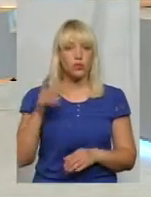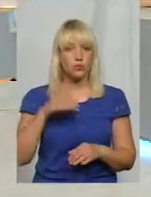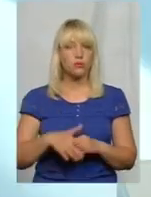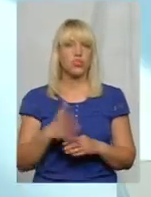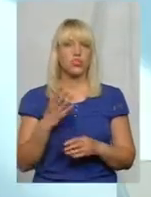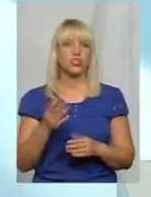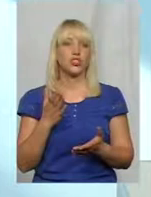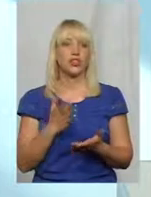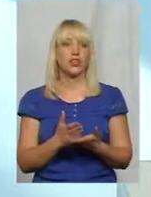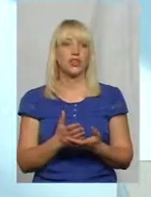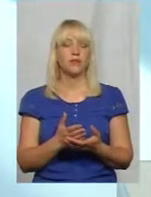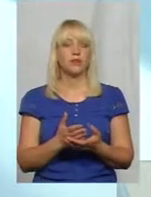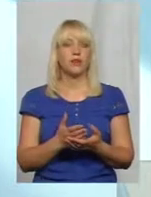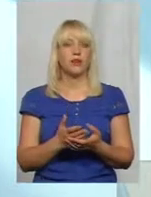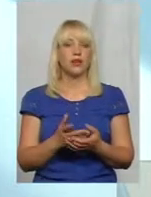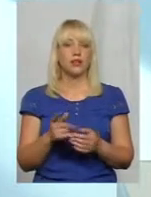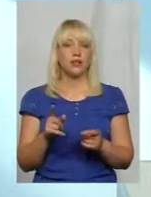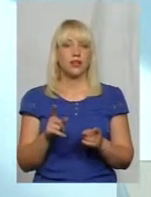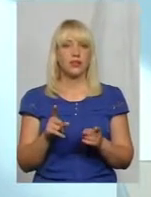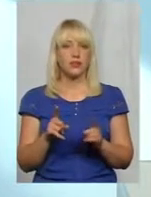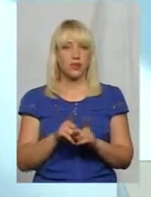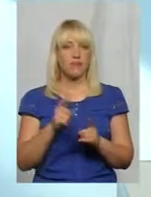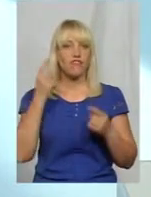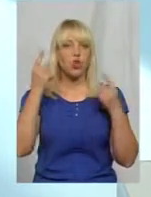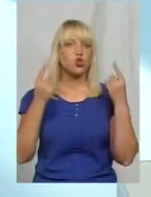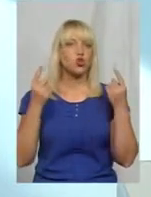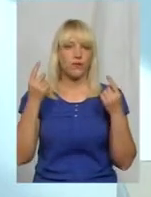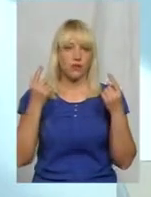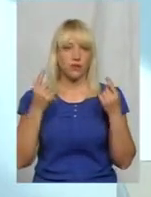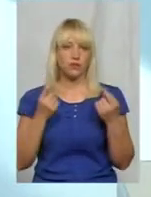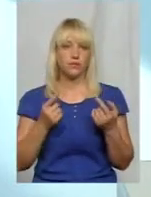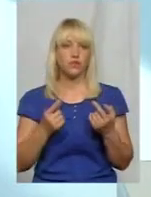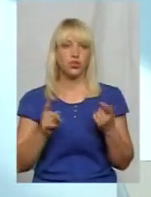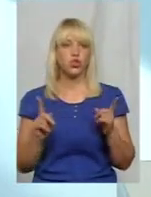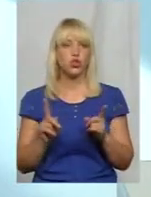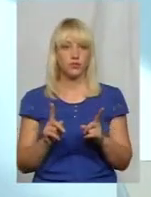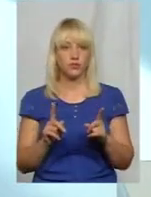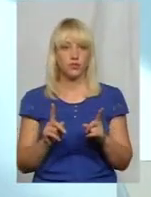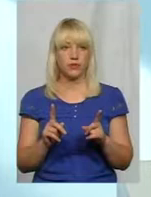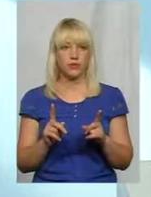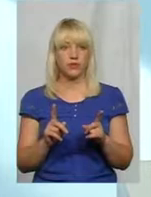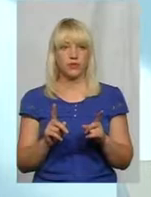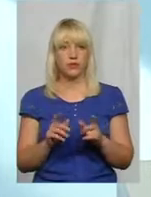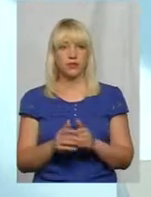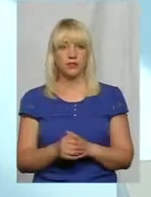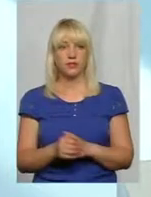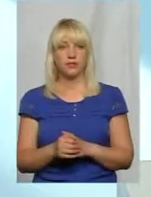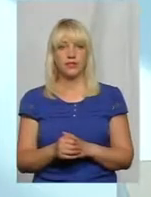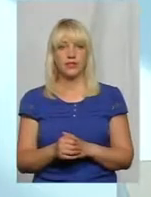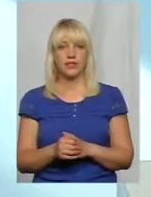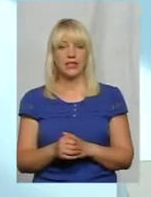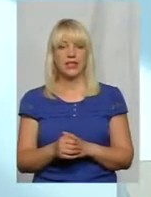є філософія, як би сказати, що в